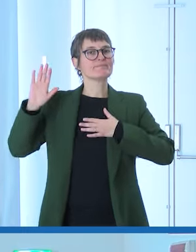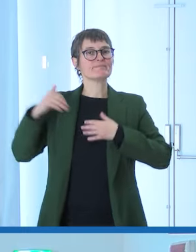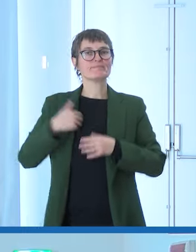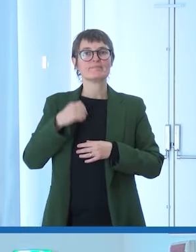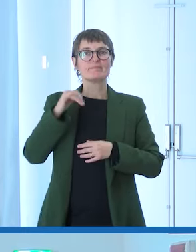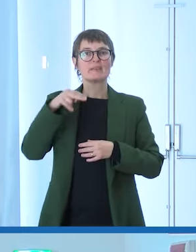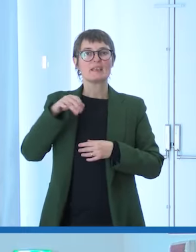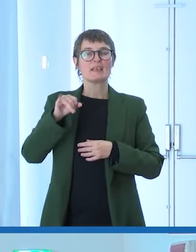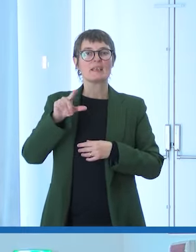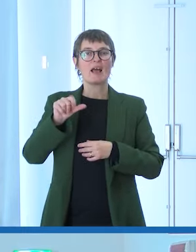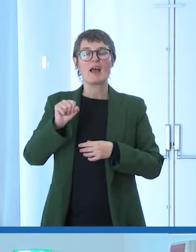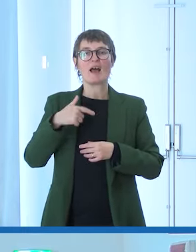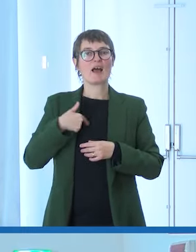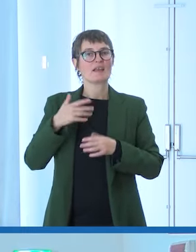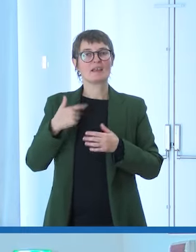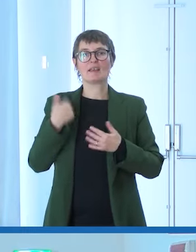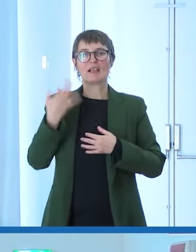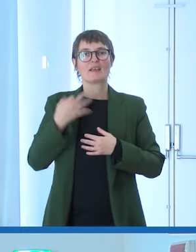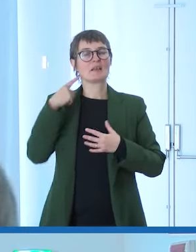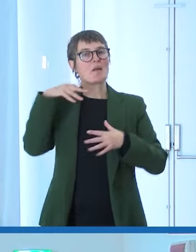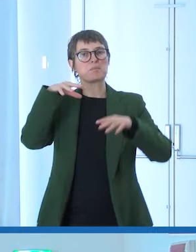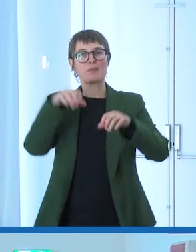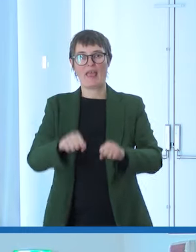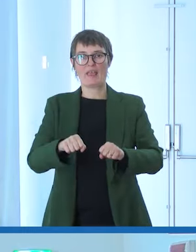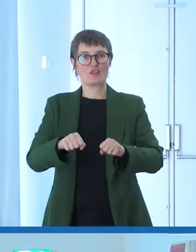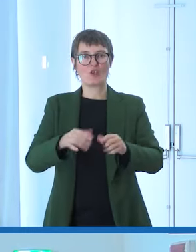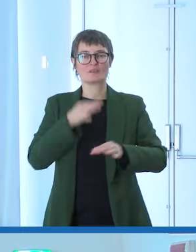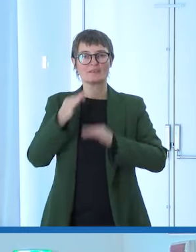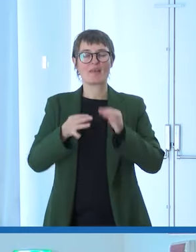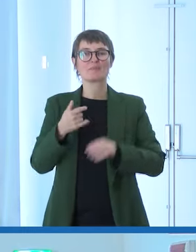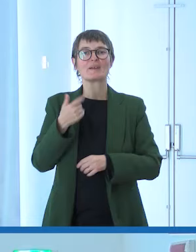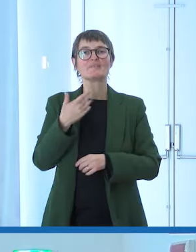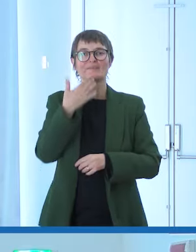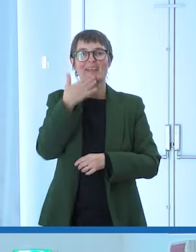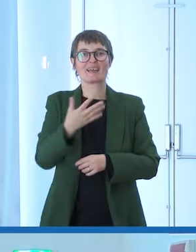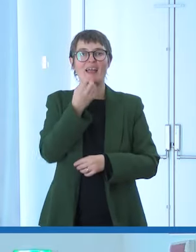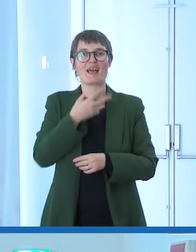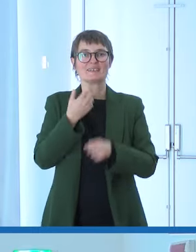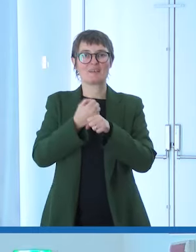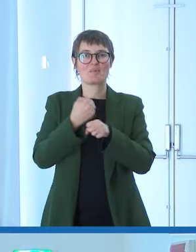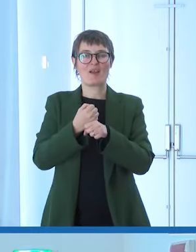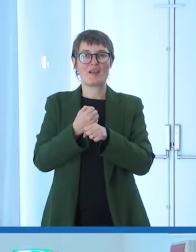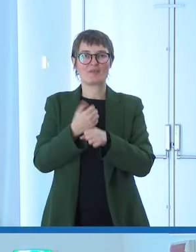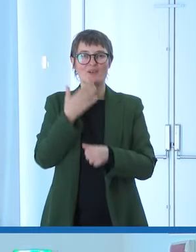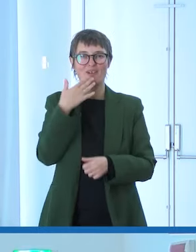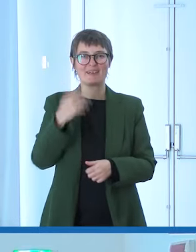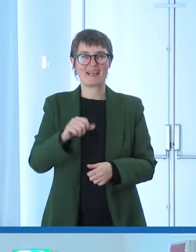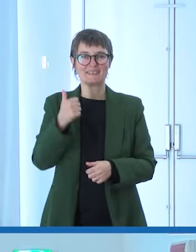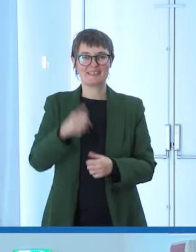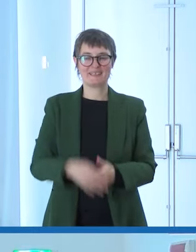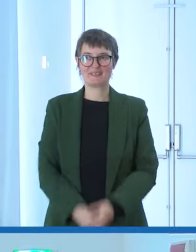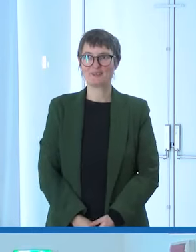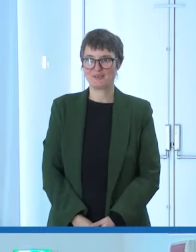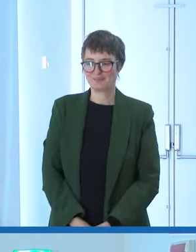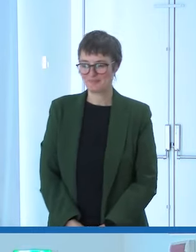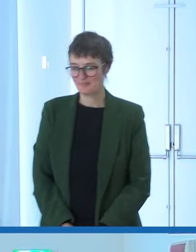politiche come quelle che vi ho raccontato. Grazie, buon lavoro. Grazie, grazie al direttore Mancello